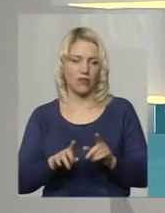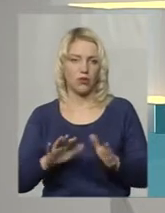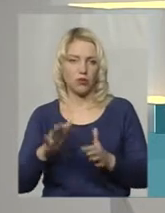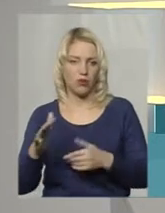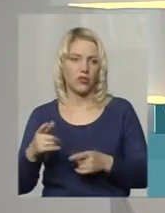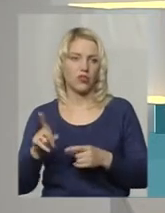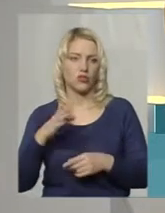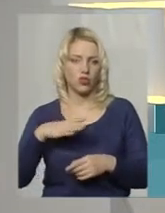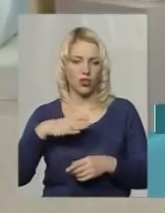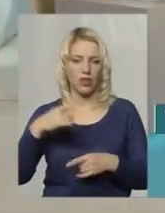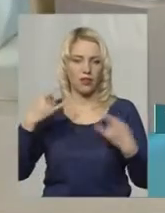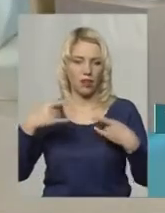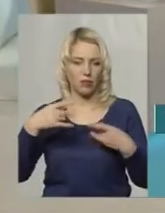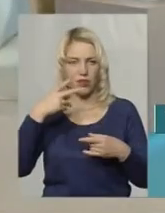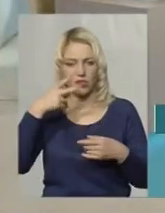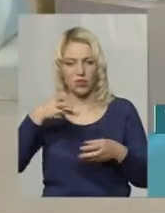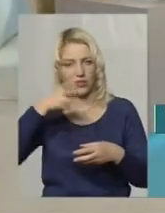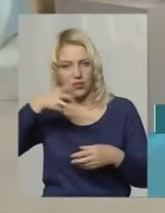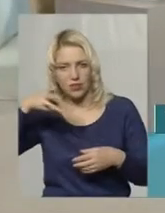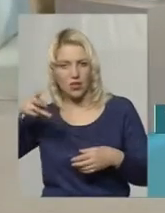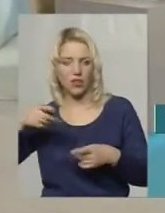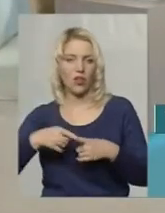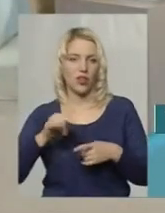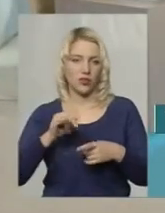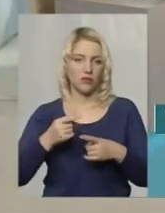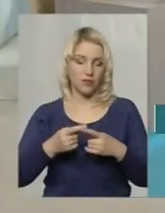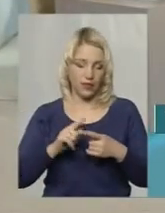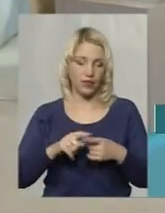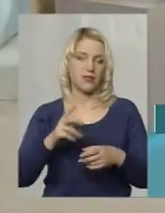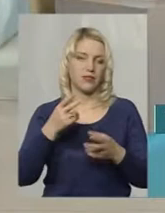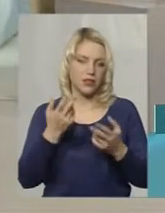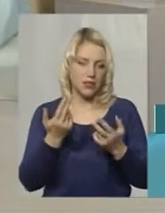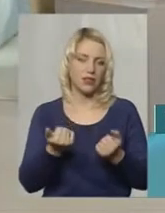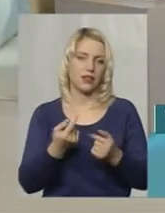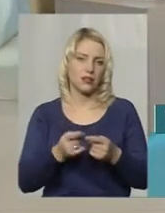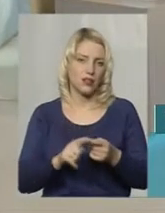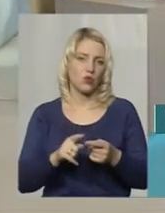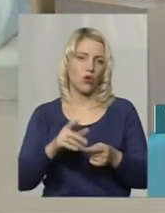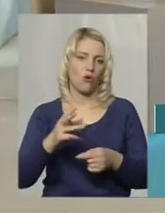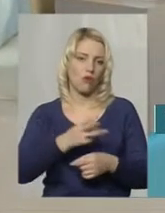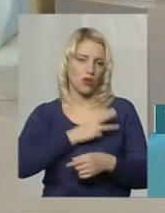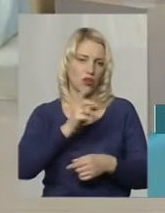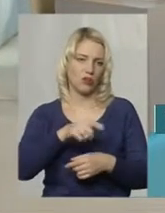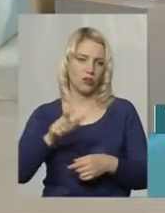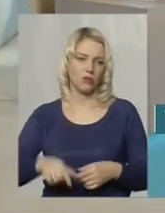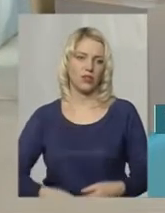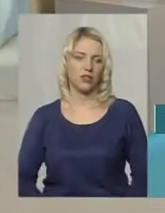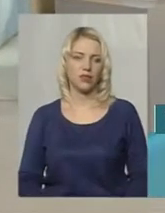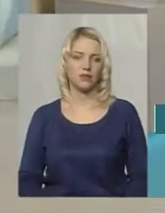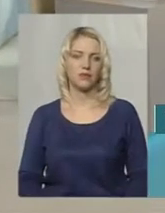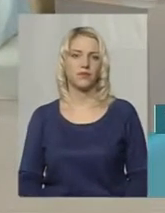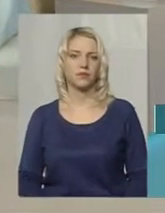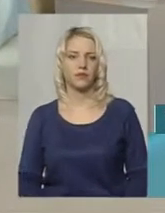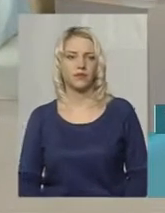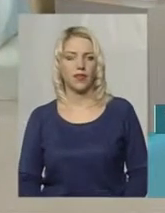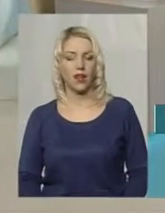чекають приїзду, про те, щоб показали, що привертають увагу до того, що не це і бажають громадяни. Це, я так розумію, основна мета громадян –